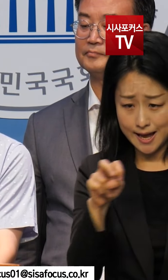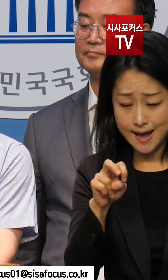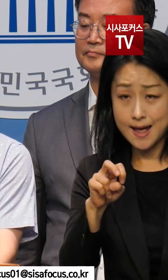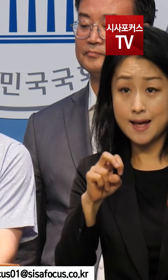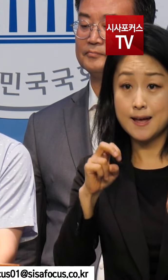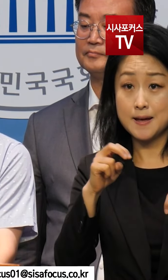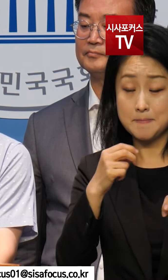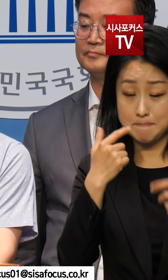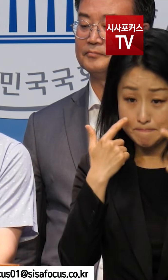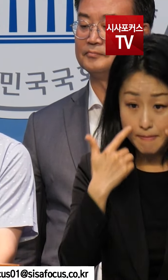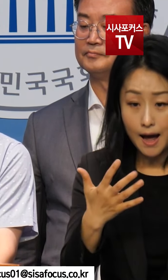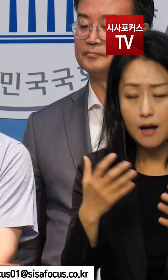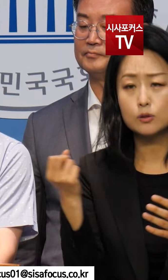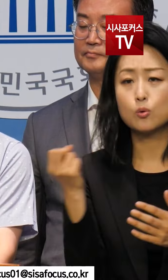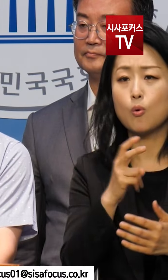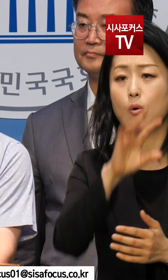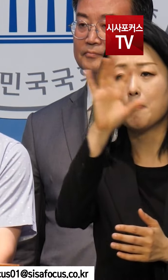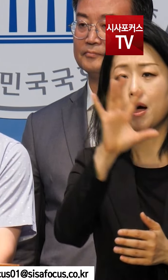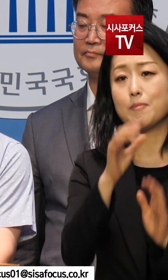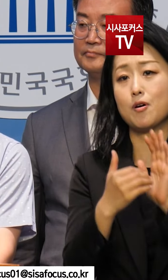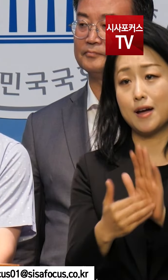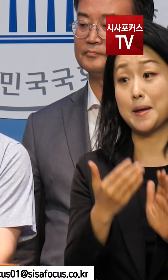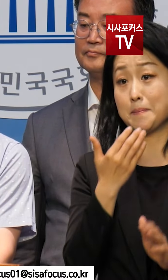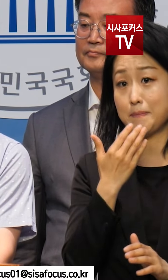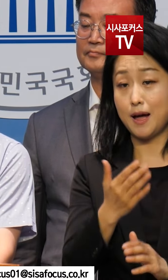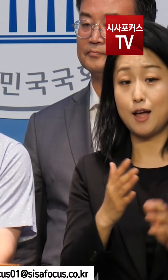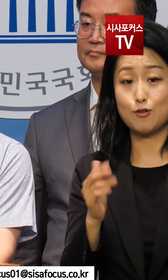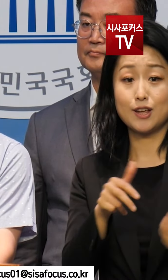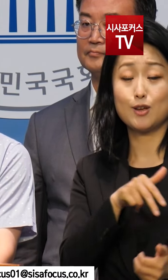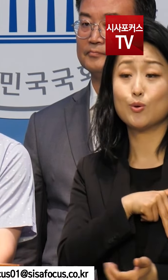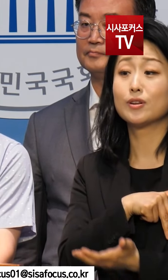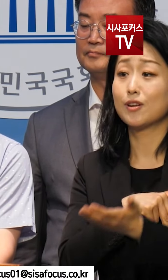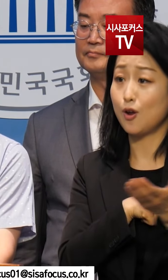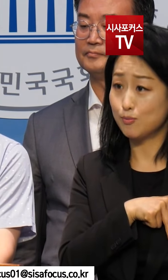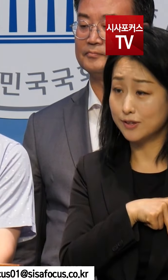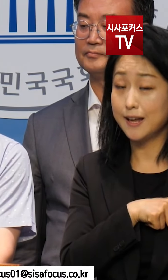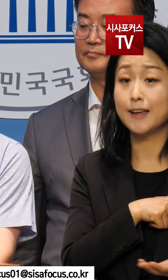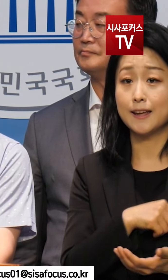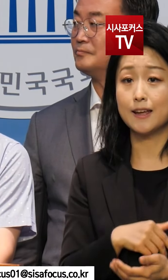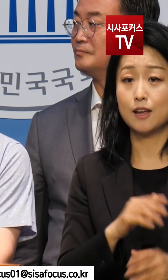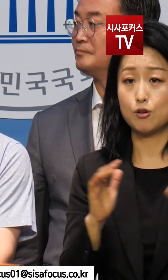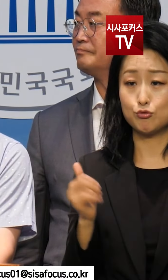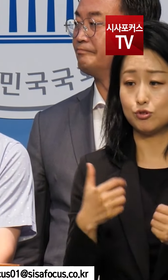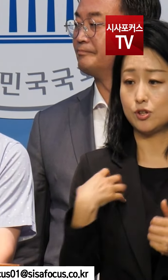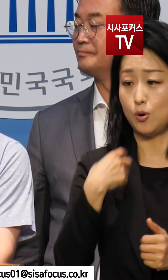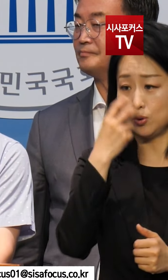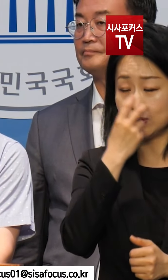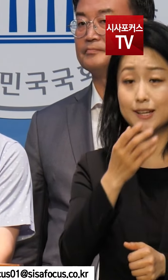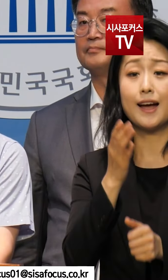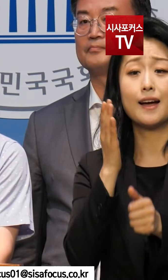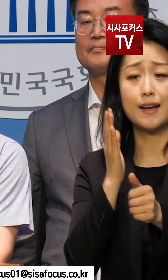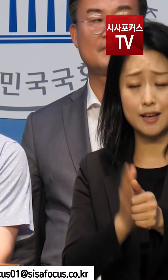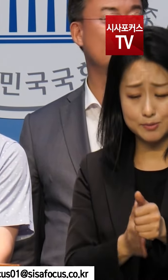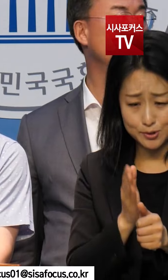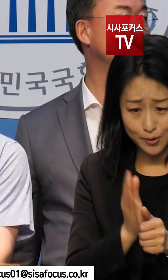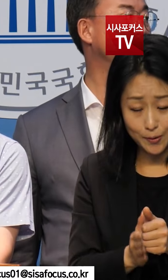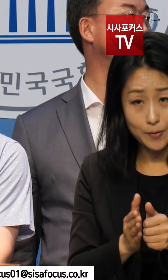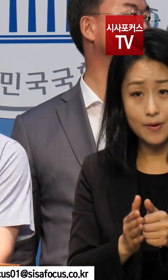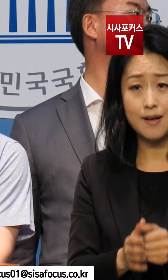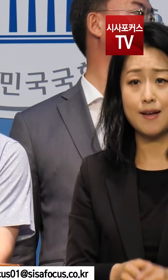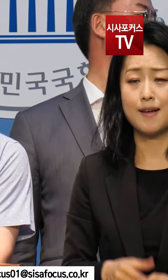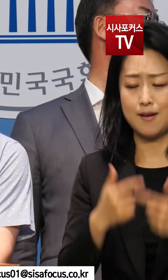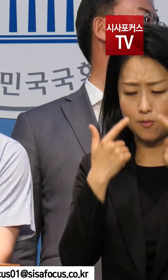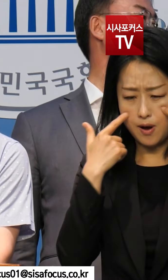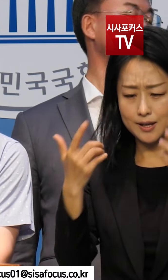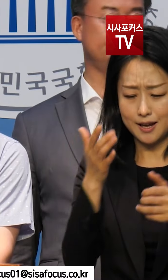참사가 재발되지 않을 것입니다. 민의를 대변하는 국회에 다시 한번 강력히 요청합니다. 꼭 국정조사를